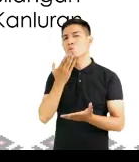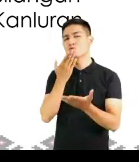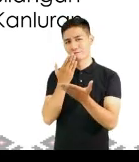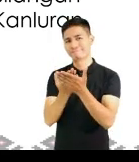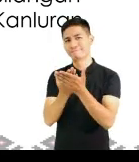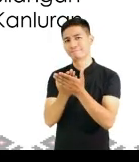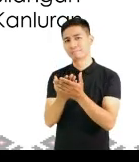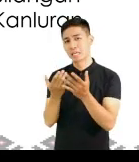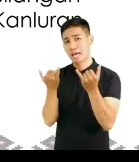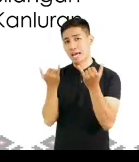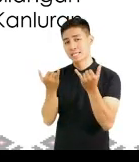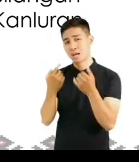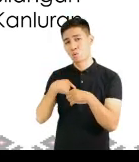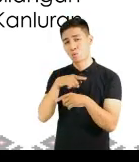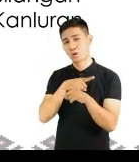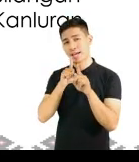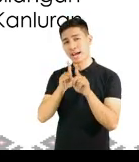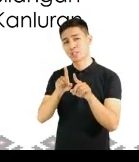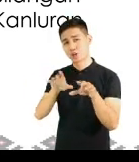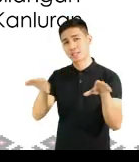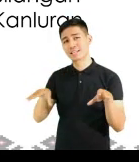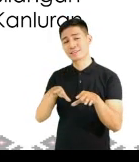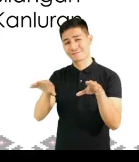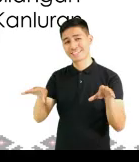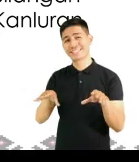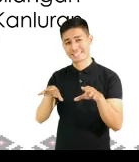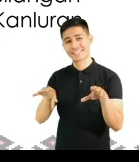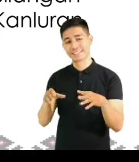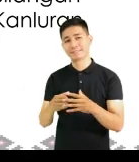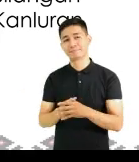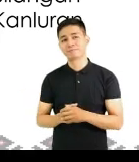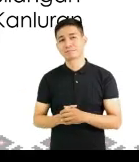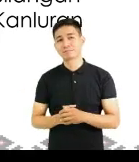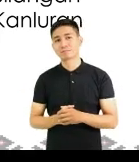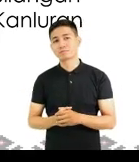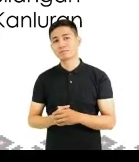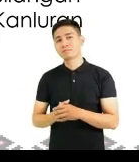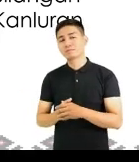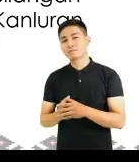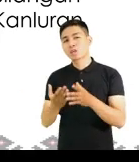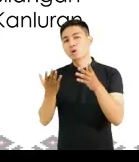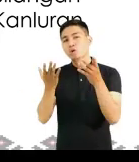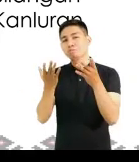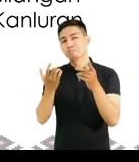Mahusay, ngayon ay tukuyin natin ang mga tamang kasagutan batay sa ating pagsasanay.